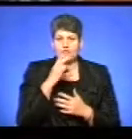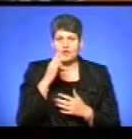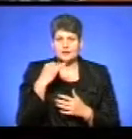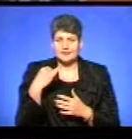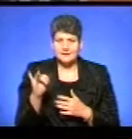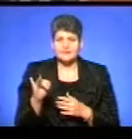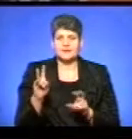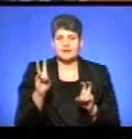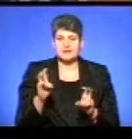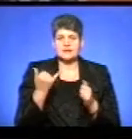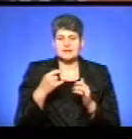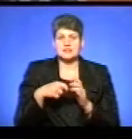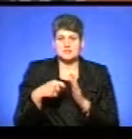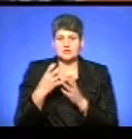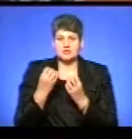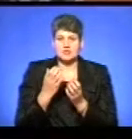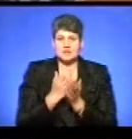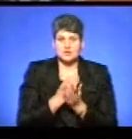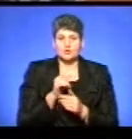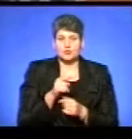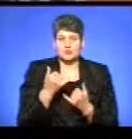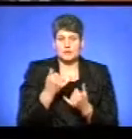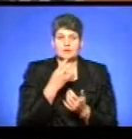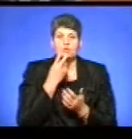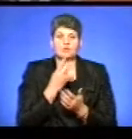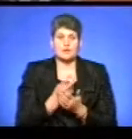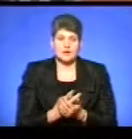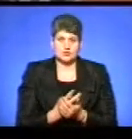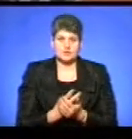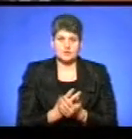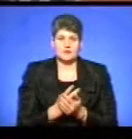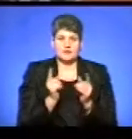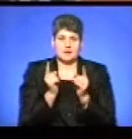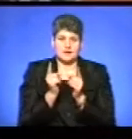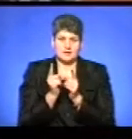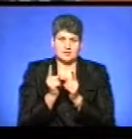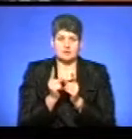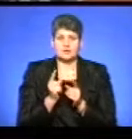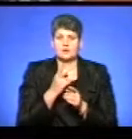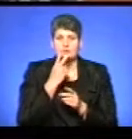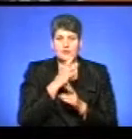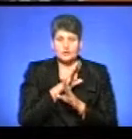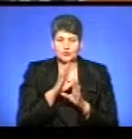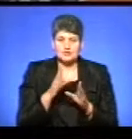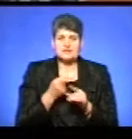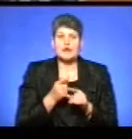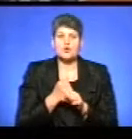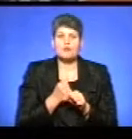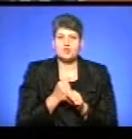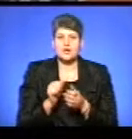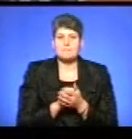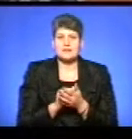фронту, який ще зараз знімається. І тут ми побачимо кадри, які не бачив ще ніхто. Це робочий матеріал з